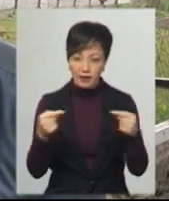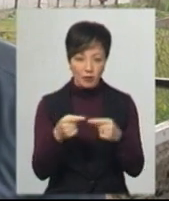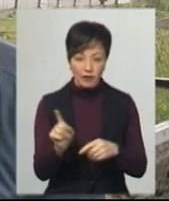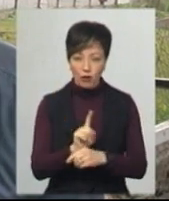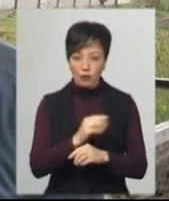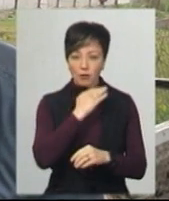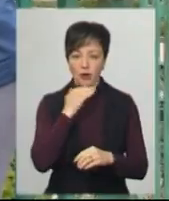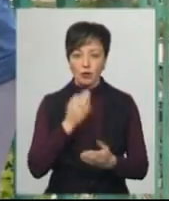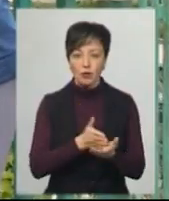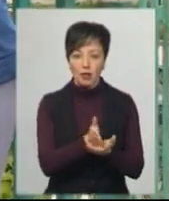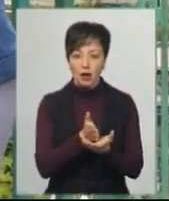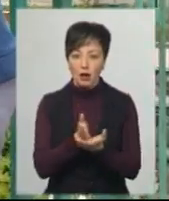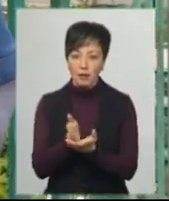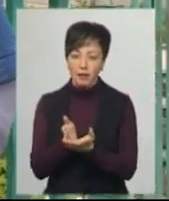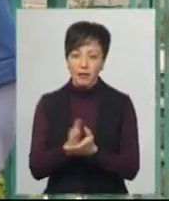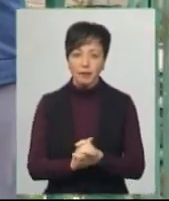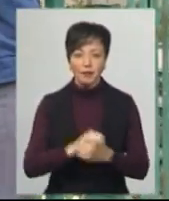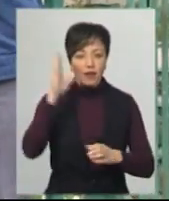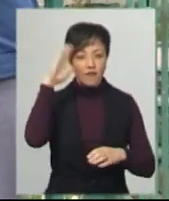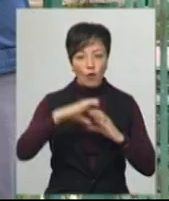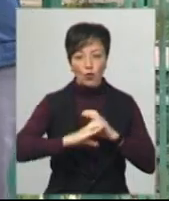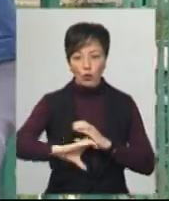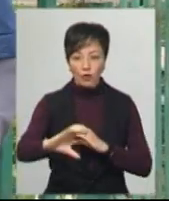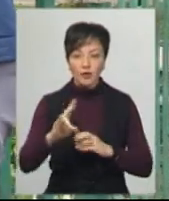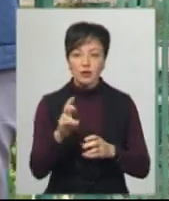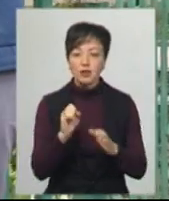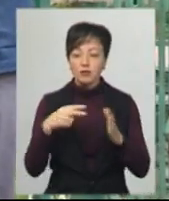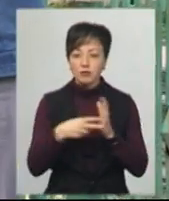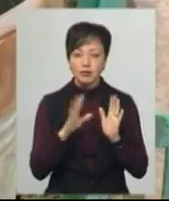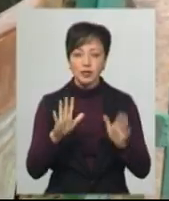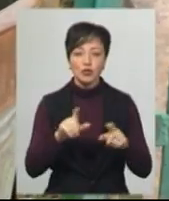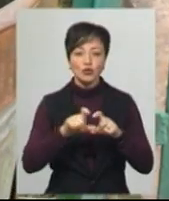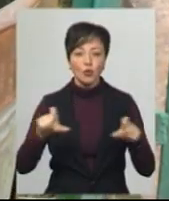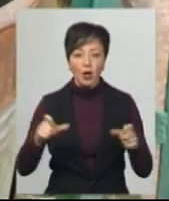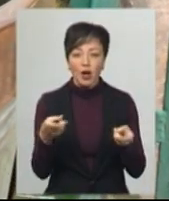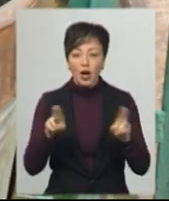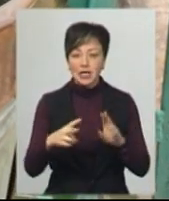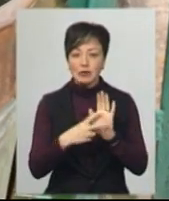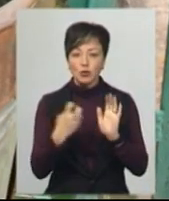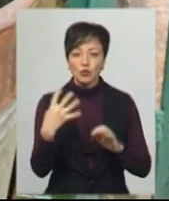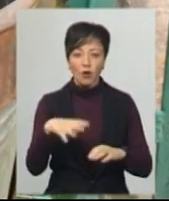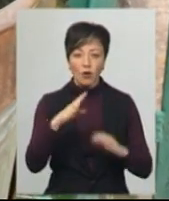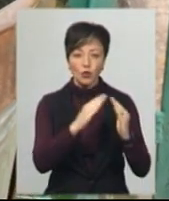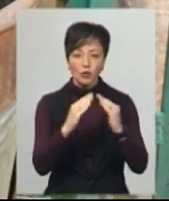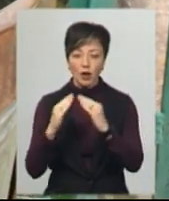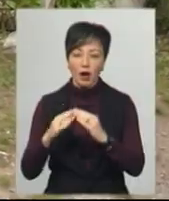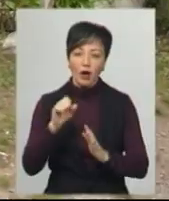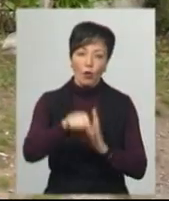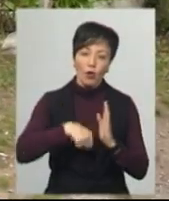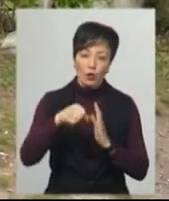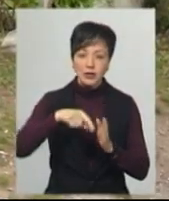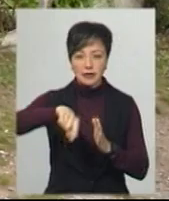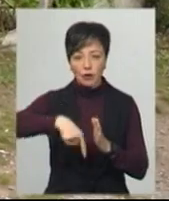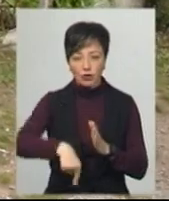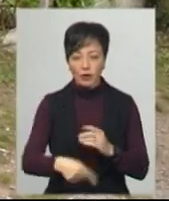багатьом напрямках. Водопровід, каже, сільський голова, підвели лише до школи. Решта в 740 домогосподарств беруть воду з колодязів чи свердловин. У